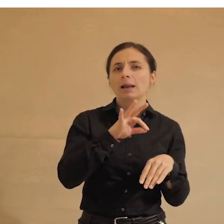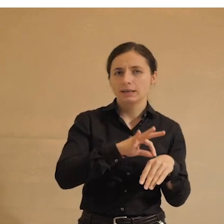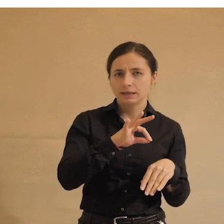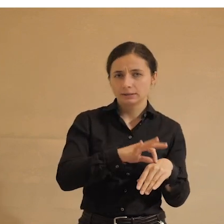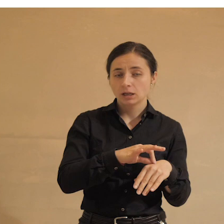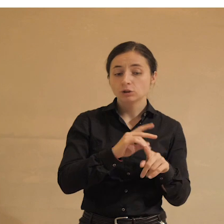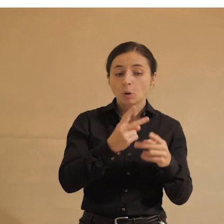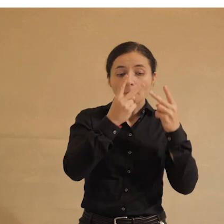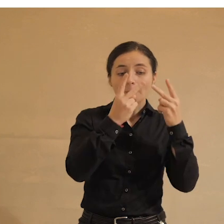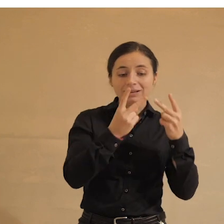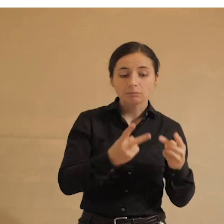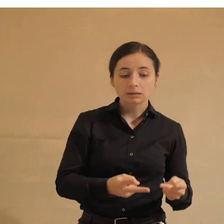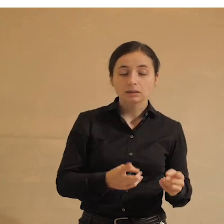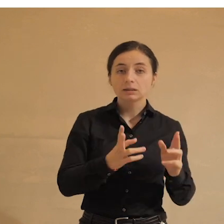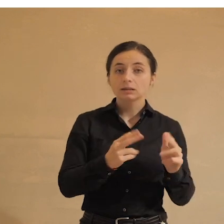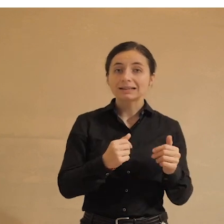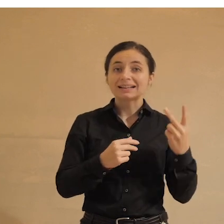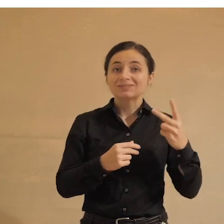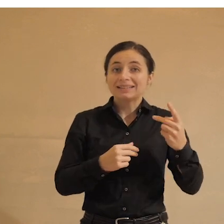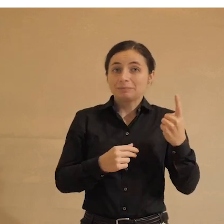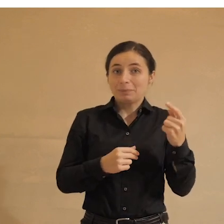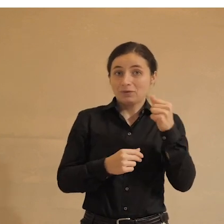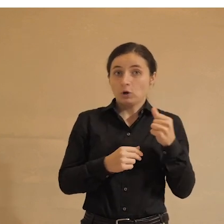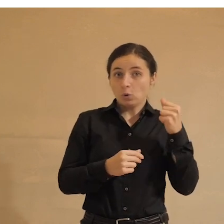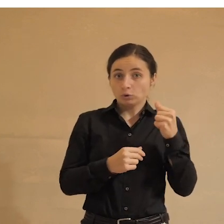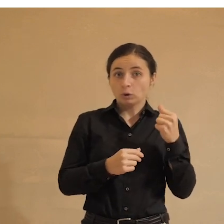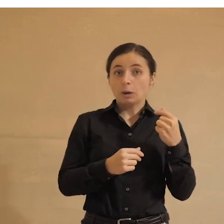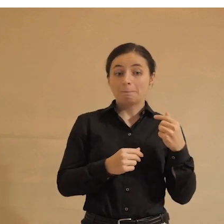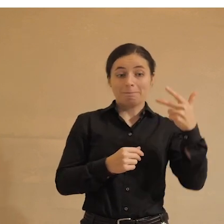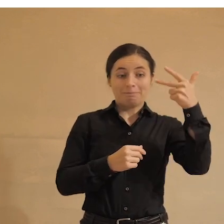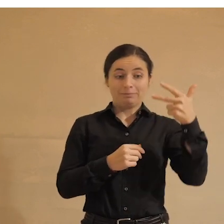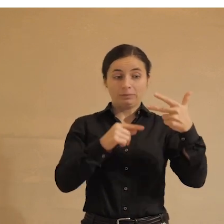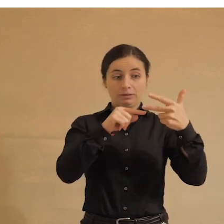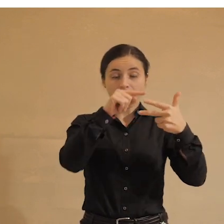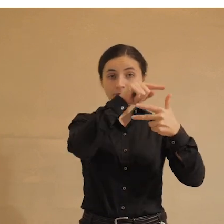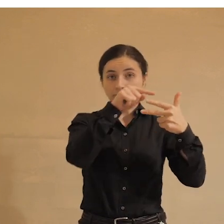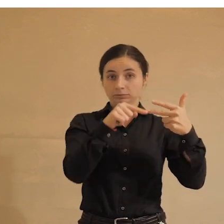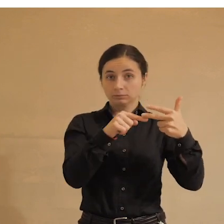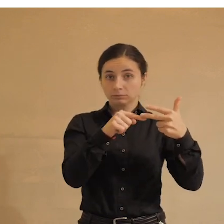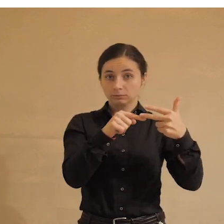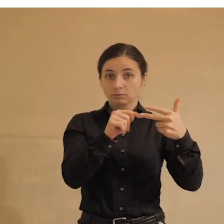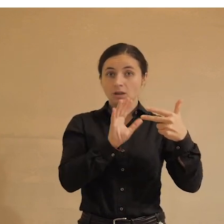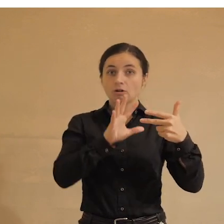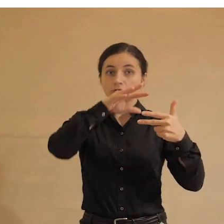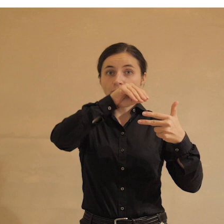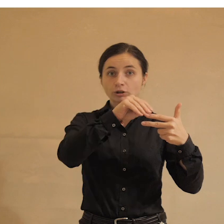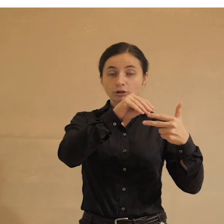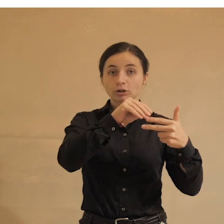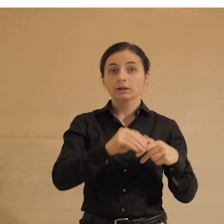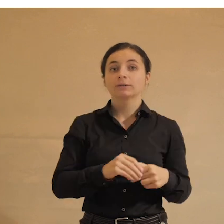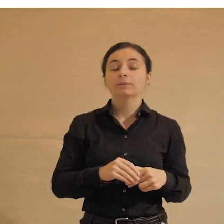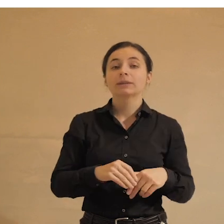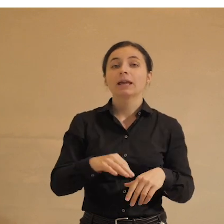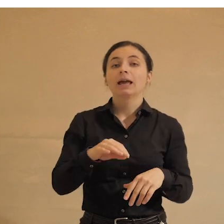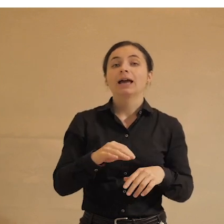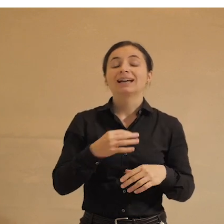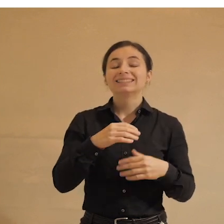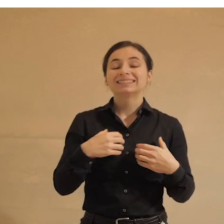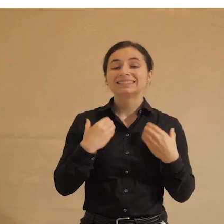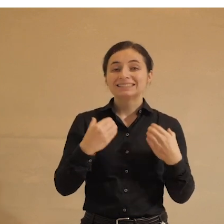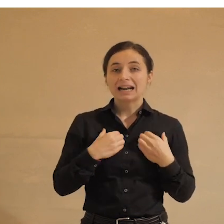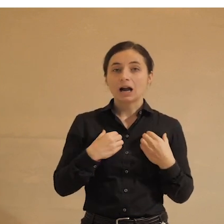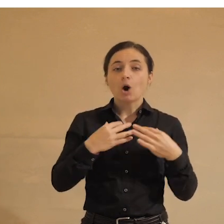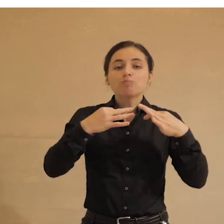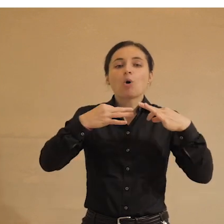Но посмотрите, как к 21 году в первую тройку вошел страх произвола властей.